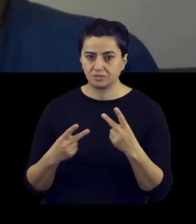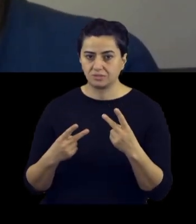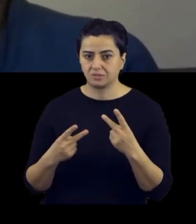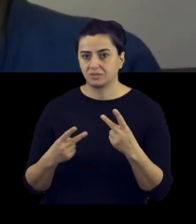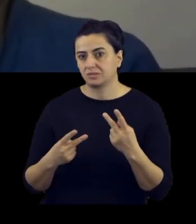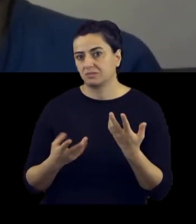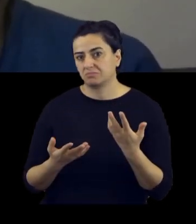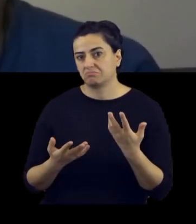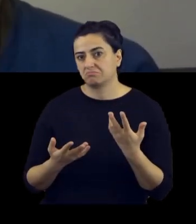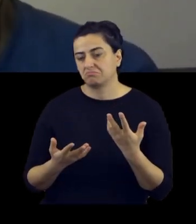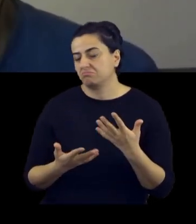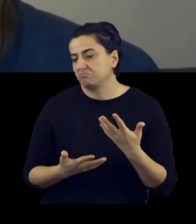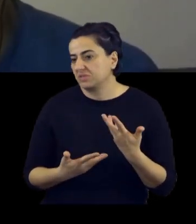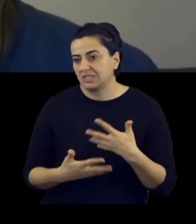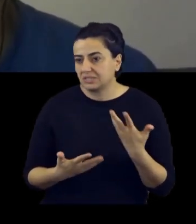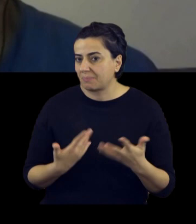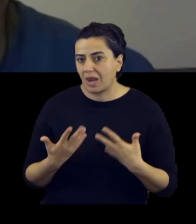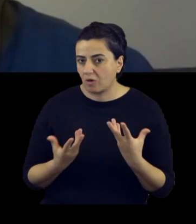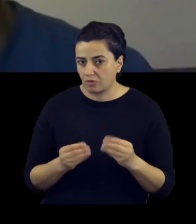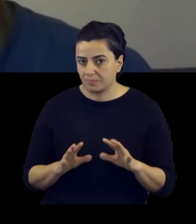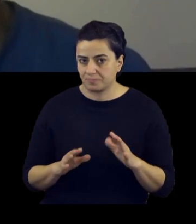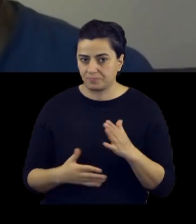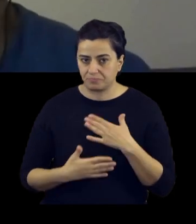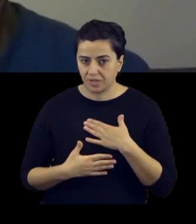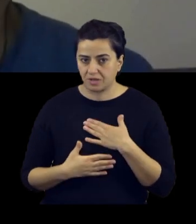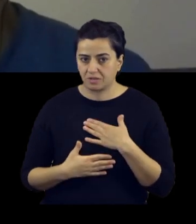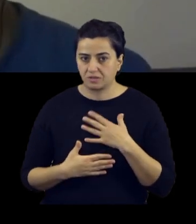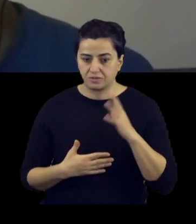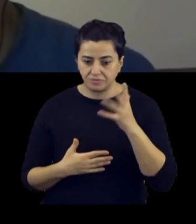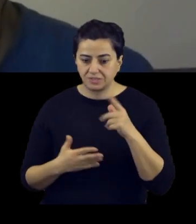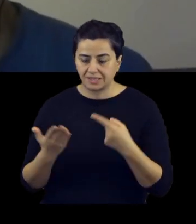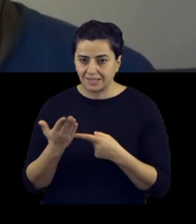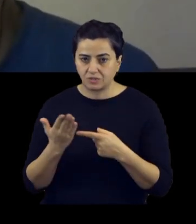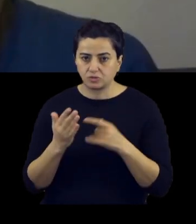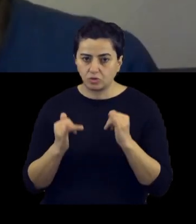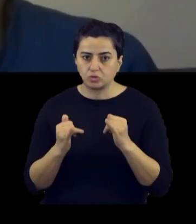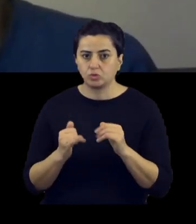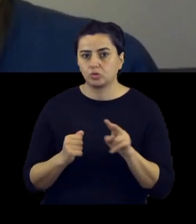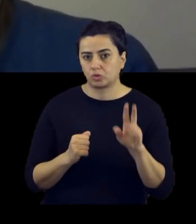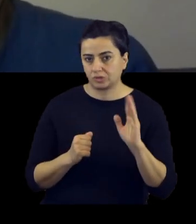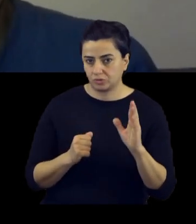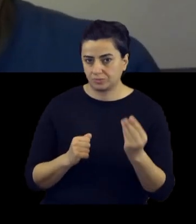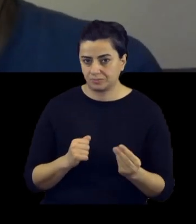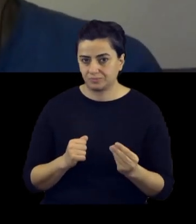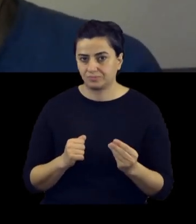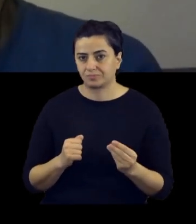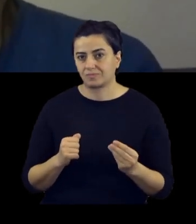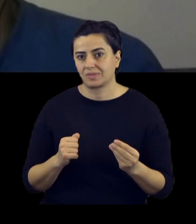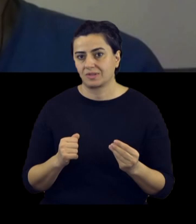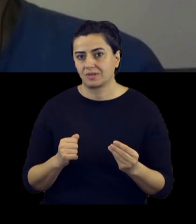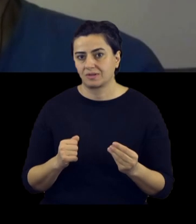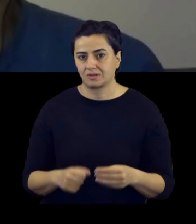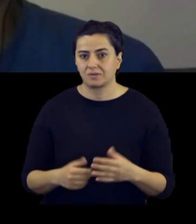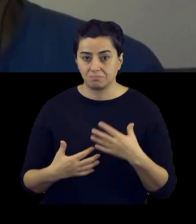hazırlık olmayı seviyor. Ama bence ve çok fazla teknolojinin kötüye kullandığını görüyorum. Ve